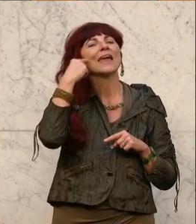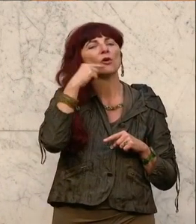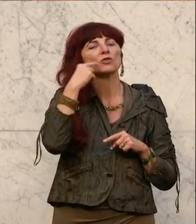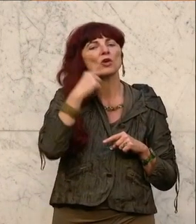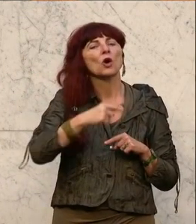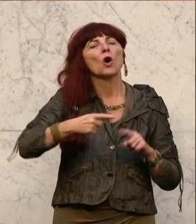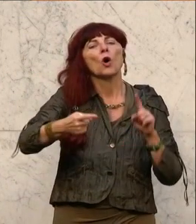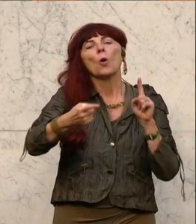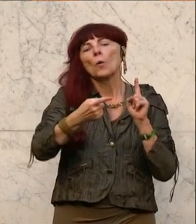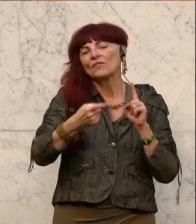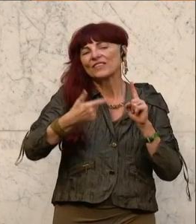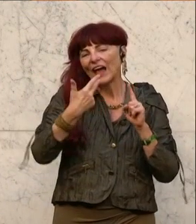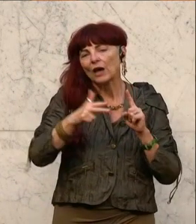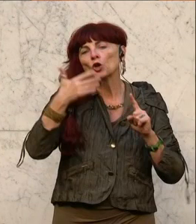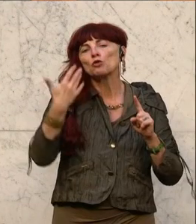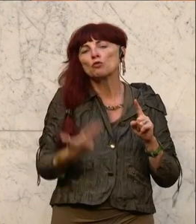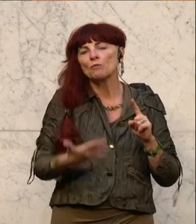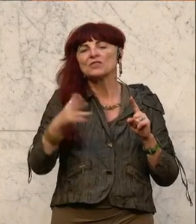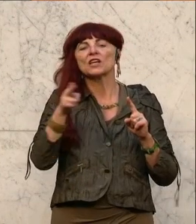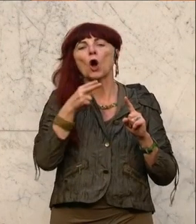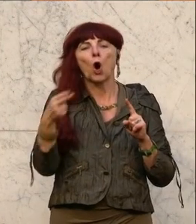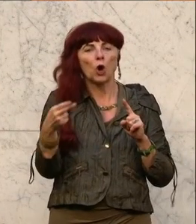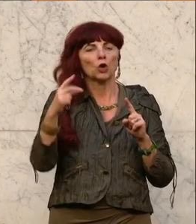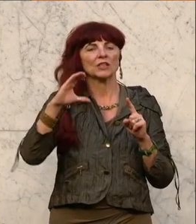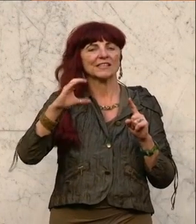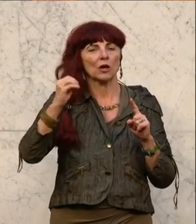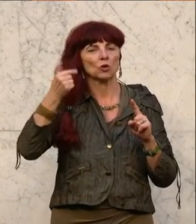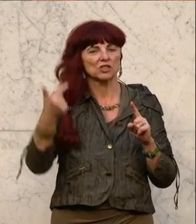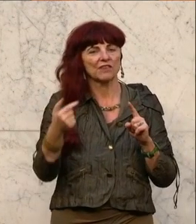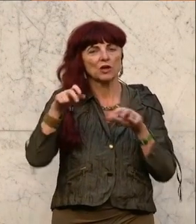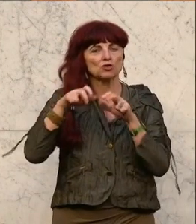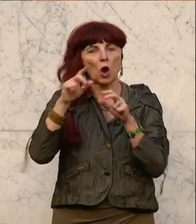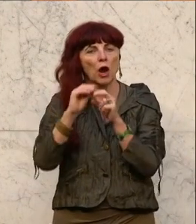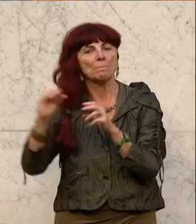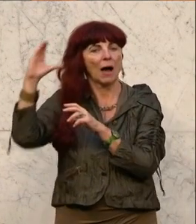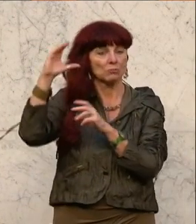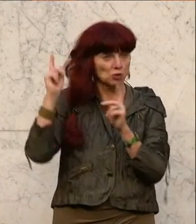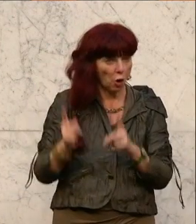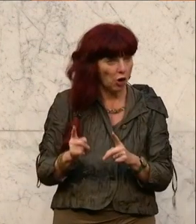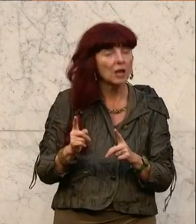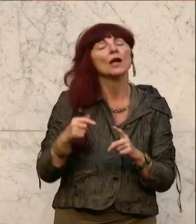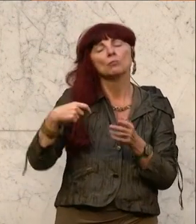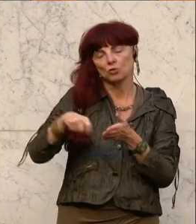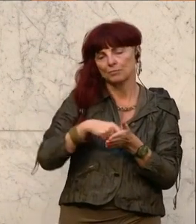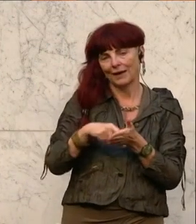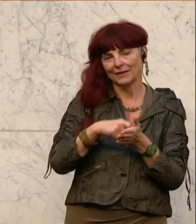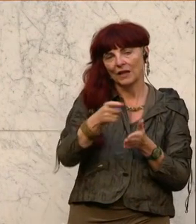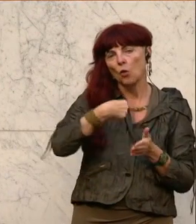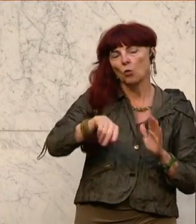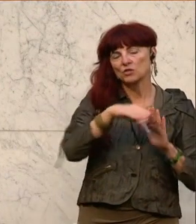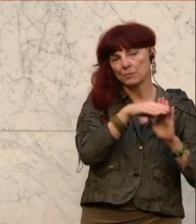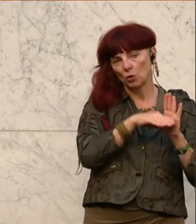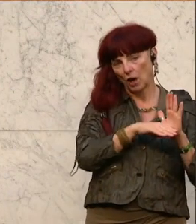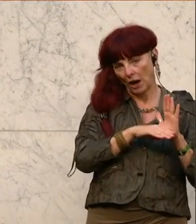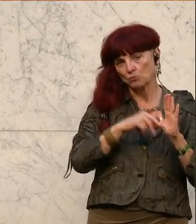CO2-Besteuerung von 350 Euro je Tonne CO2 einsetzen. Ich berichtige tatsächlich, es ist in unserem Programm richtigerweise